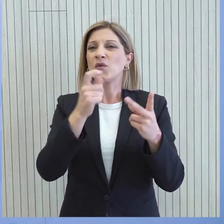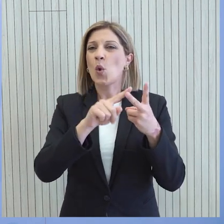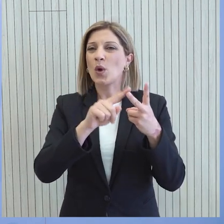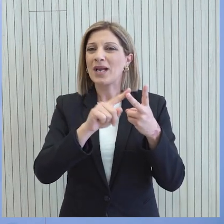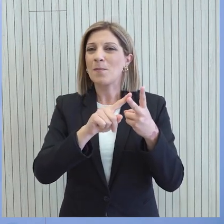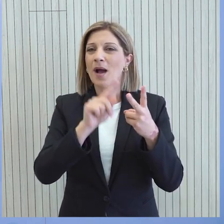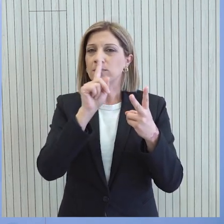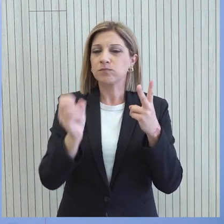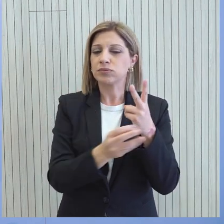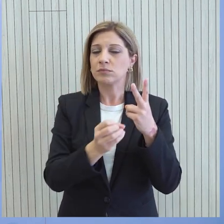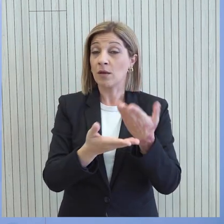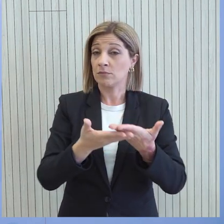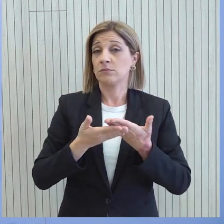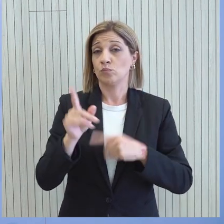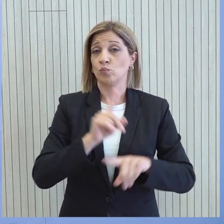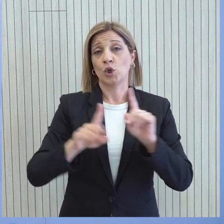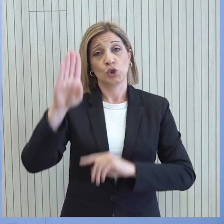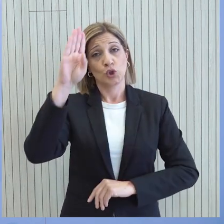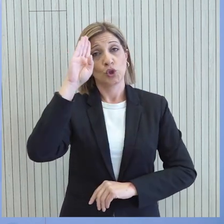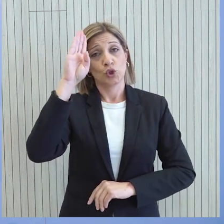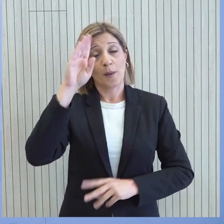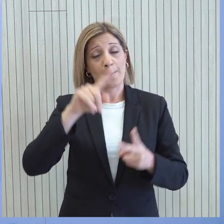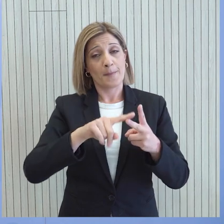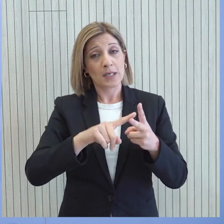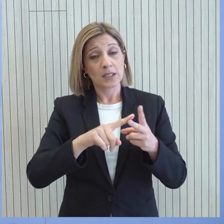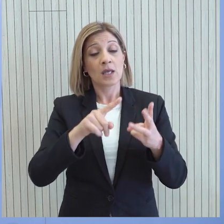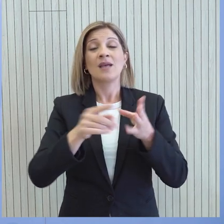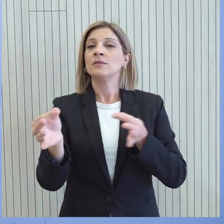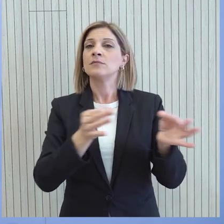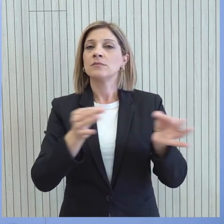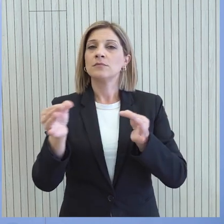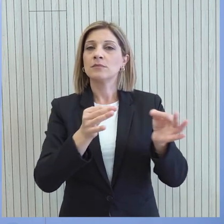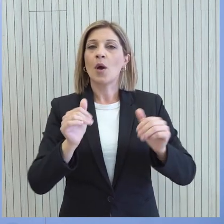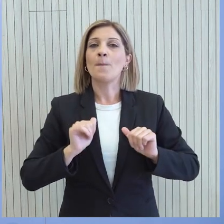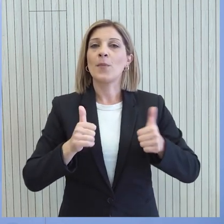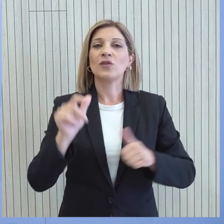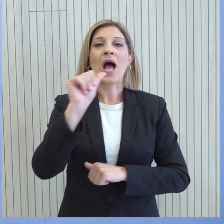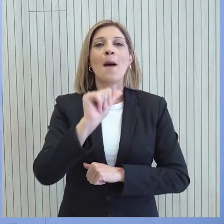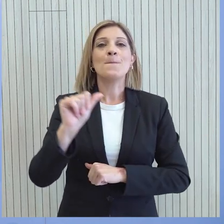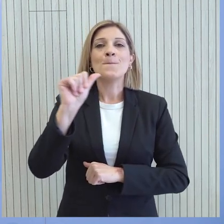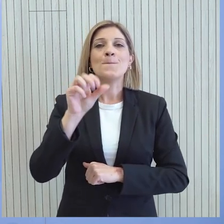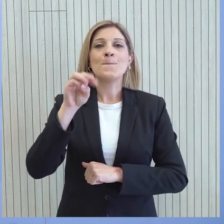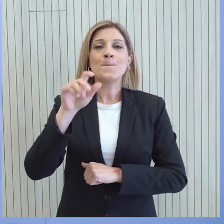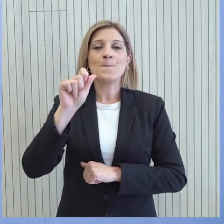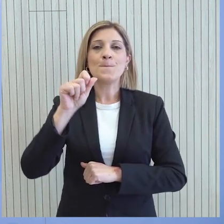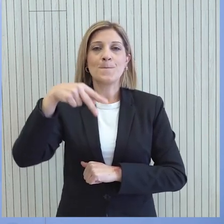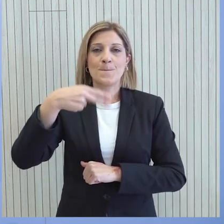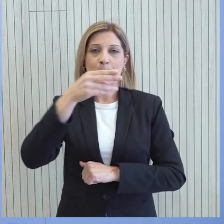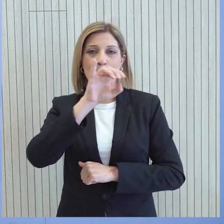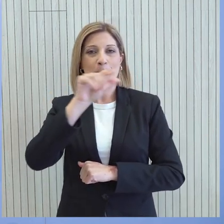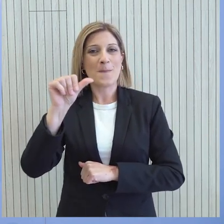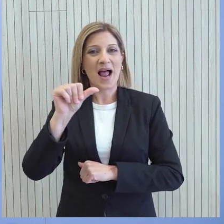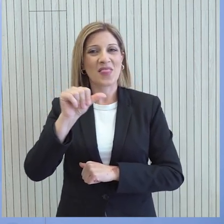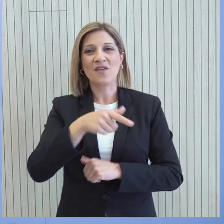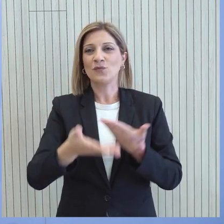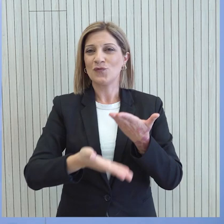με την Συνδρομή Αμερικανικών Αρχών, μέχρι και τον σχεδιασμό και υλοποίηση της πρωτοβουλίας Αμάλθια, μιας γέφυρας ζωής στον άμαχο